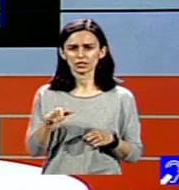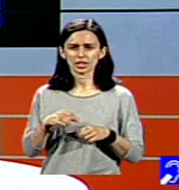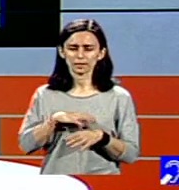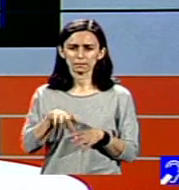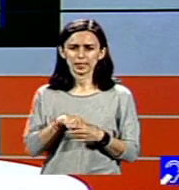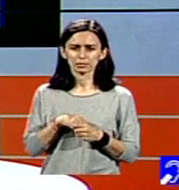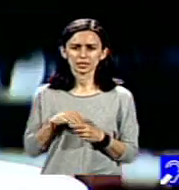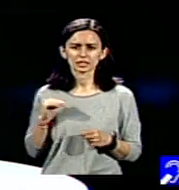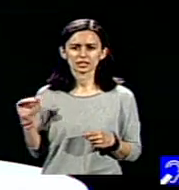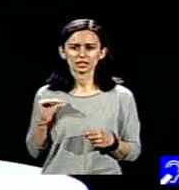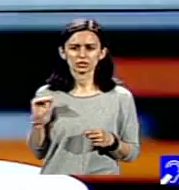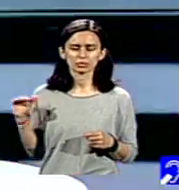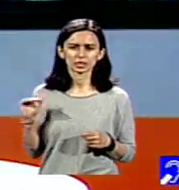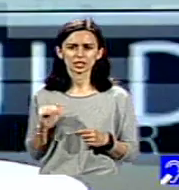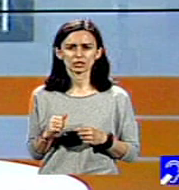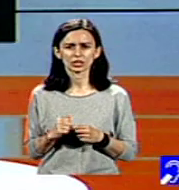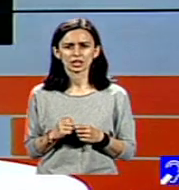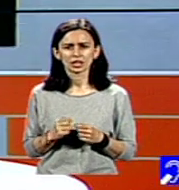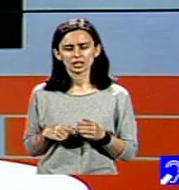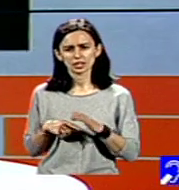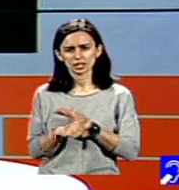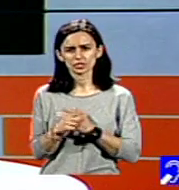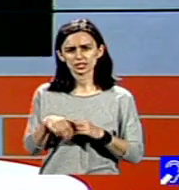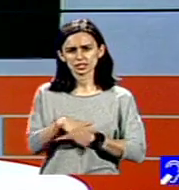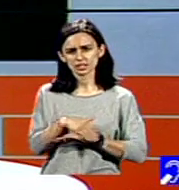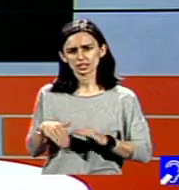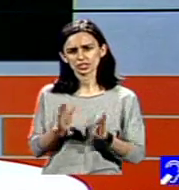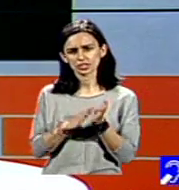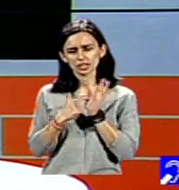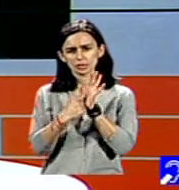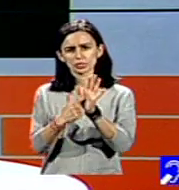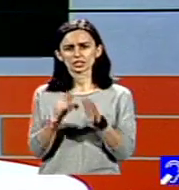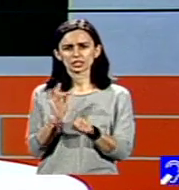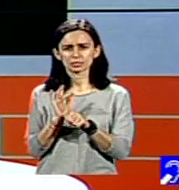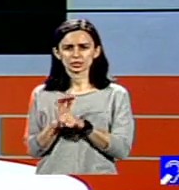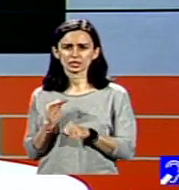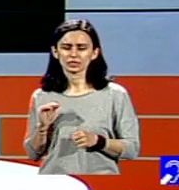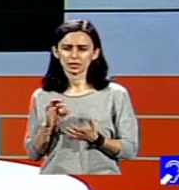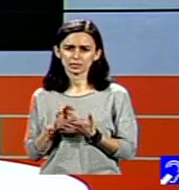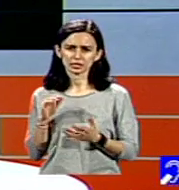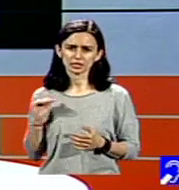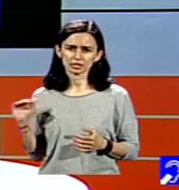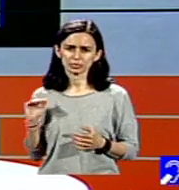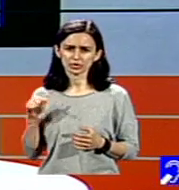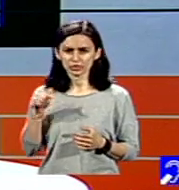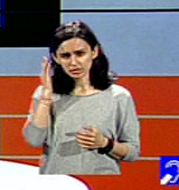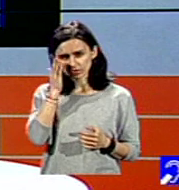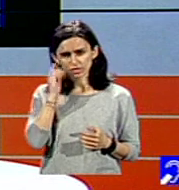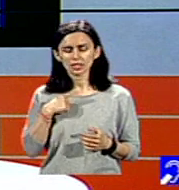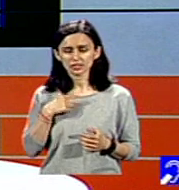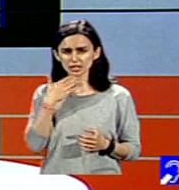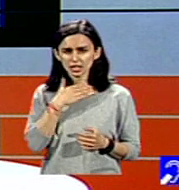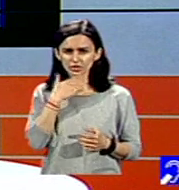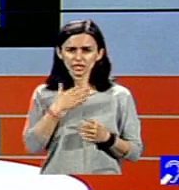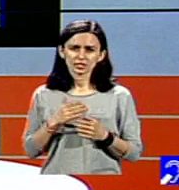copilor tipici, ieșiți în stradă și demonstrați împotriva prezenței acestui copil în școală, atunci există șanse mari ca